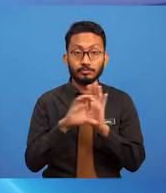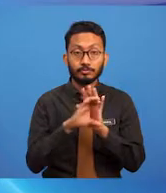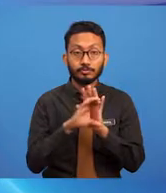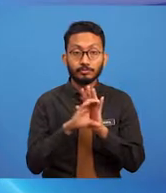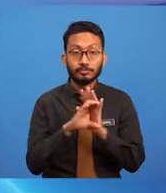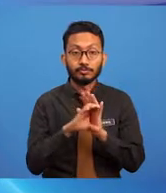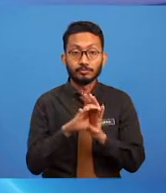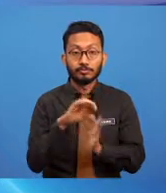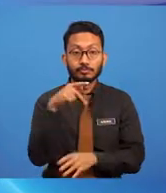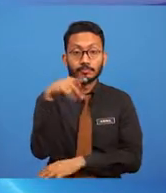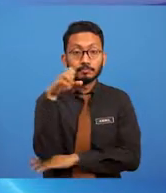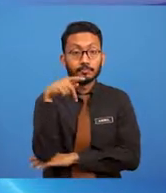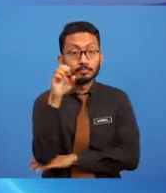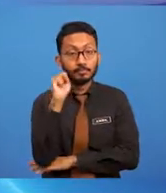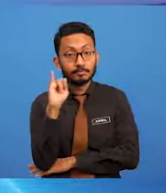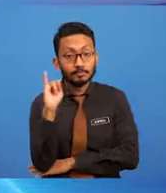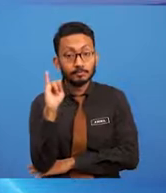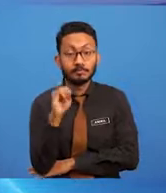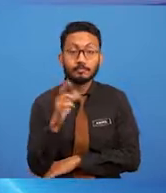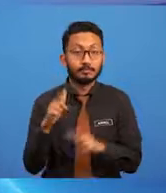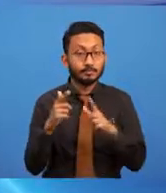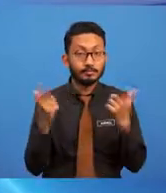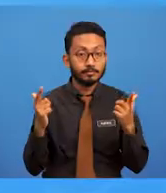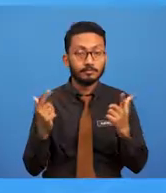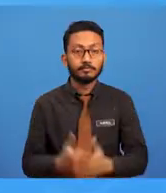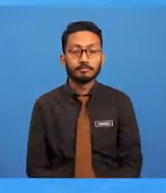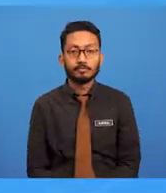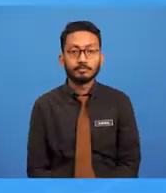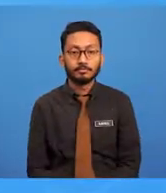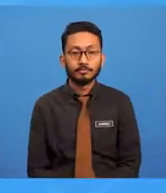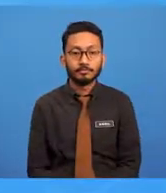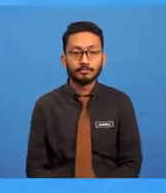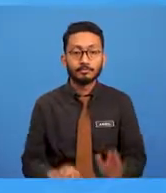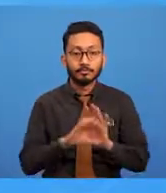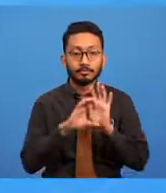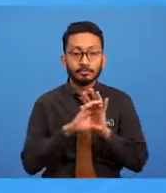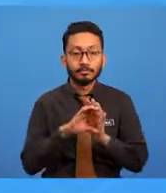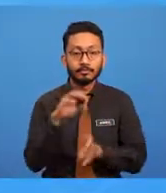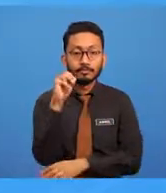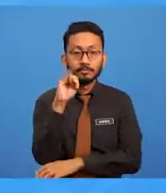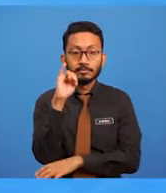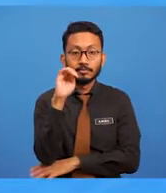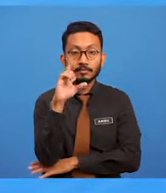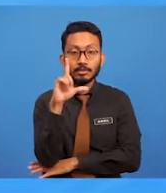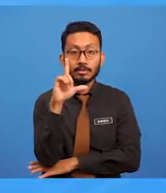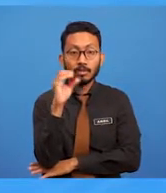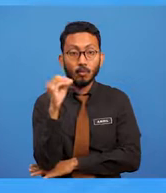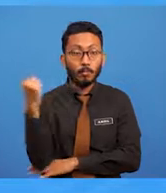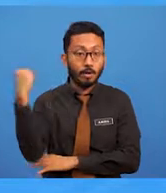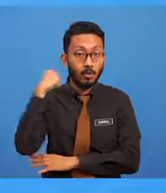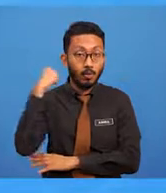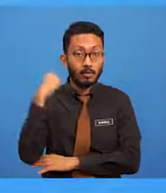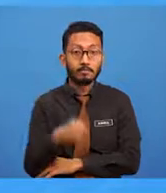Saya memberi contoh yang lebih mudah, iaitu milo ataupun minuman isotonik